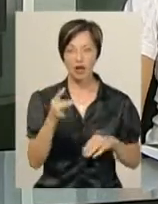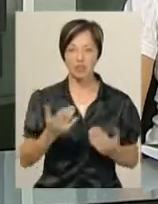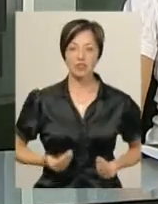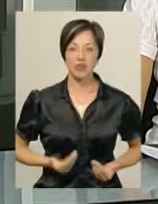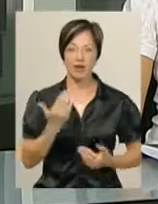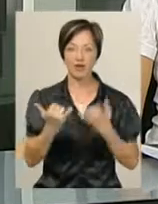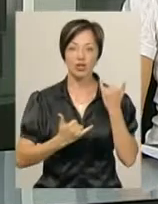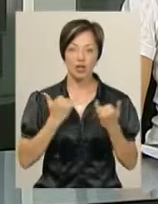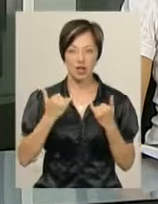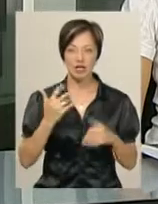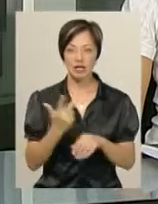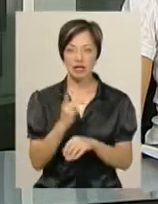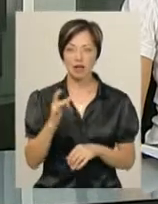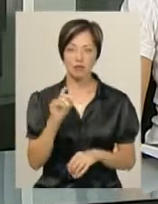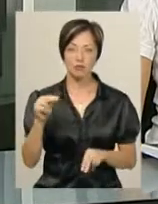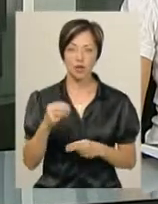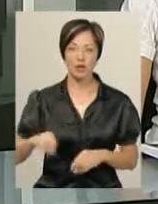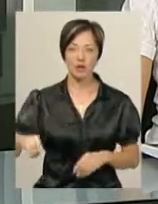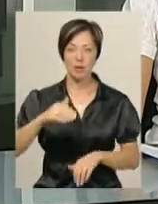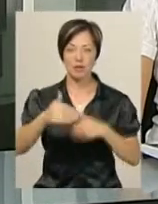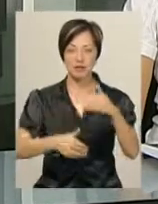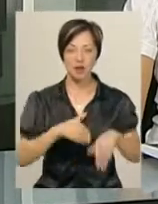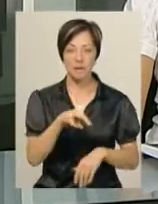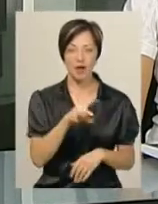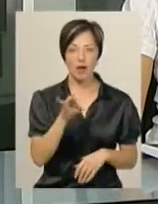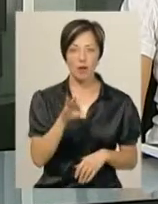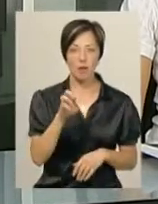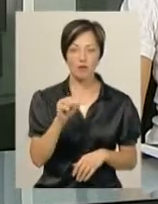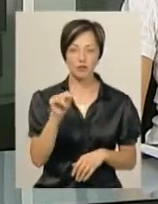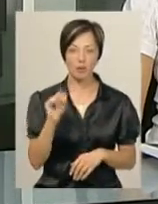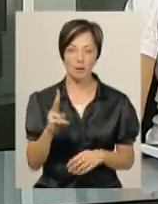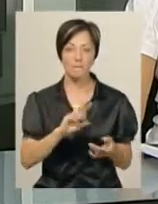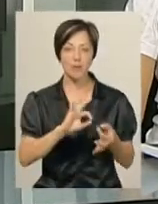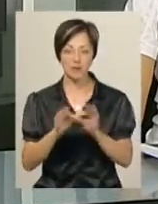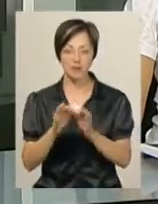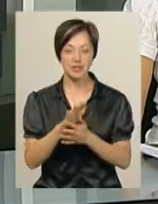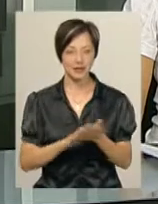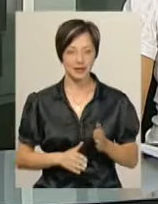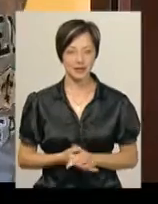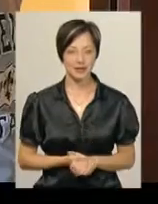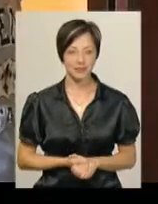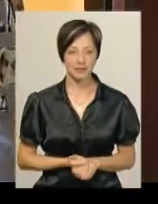живе її наречений триразовий чемпіон Європи з плавання Михайло Романчук. Подробиці далі в сюжеті.